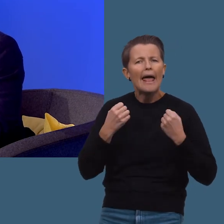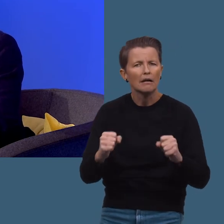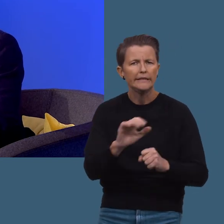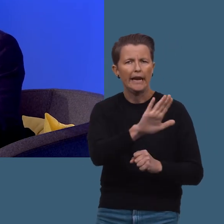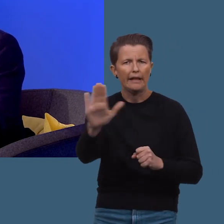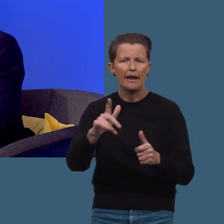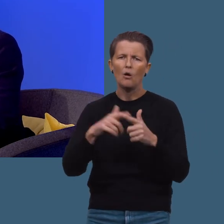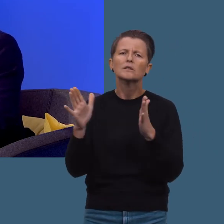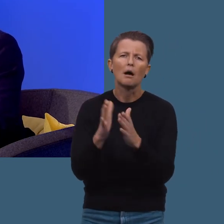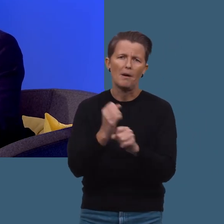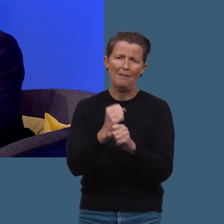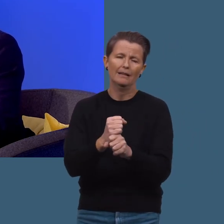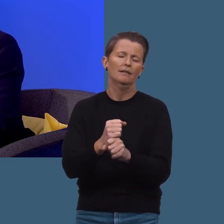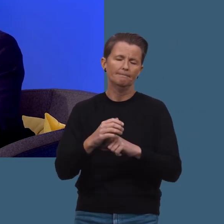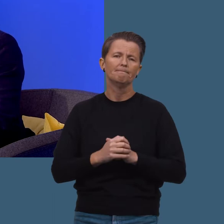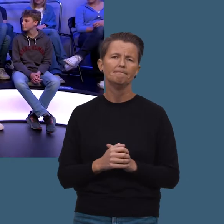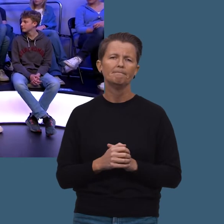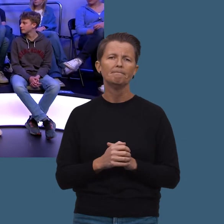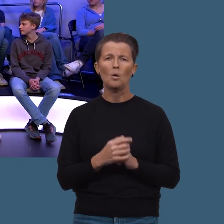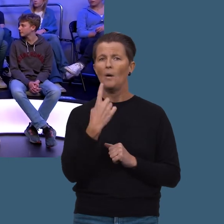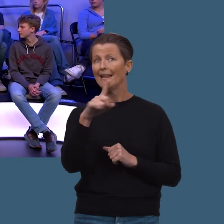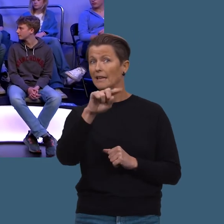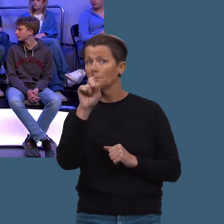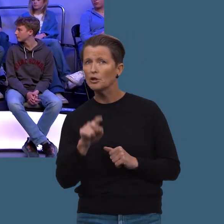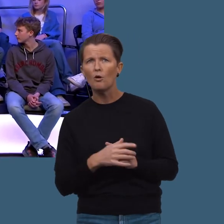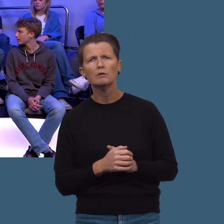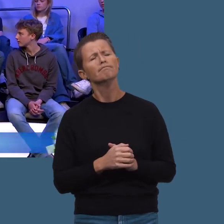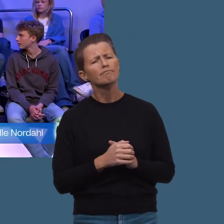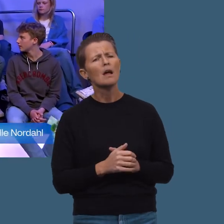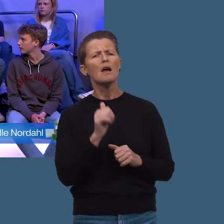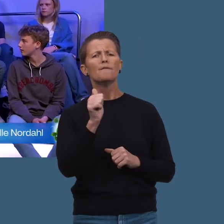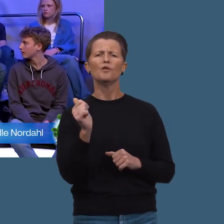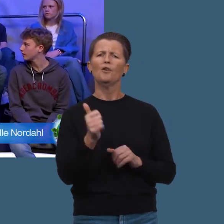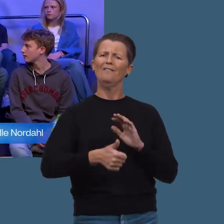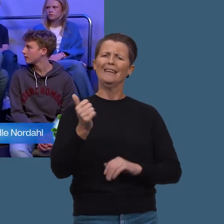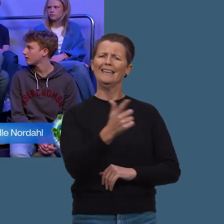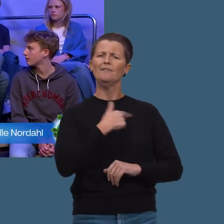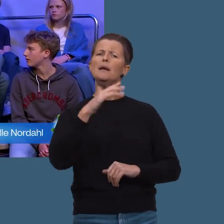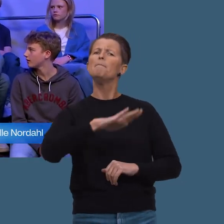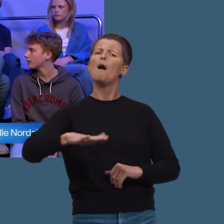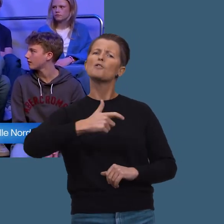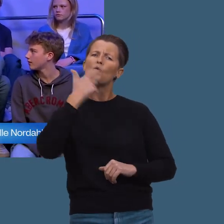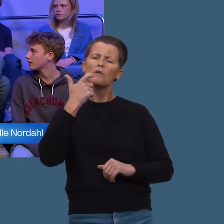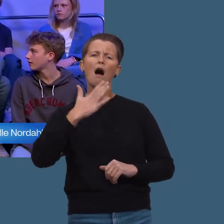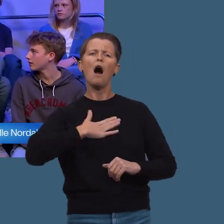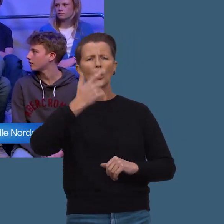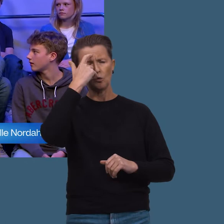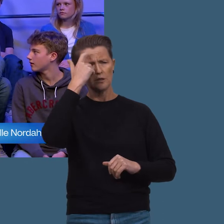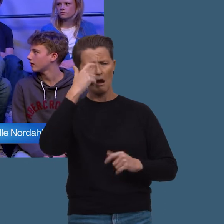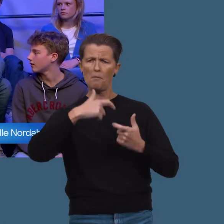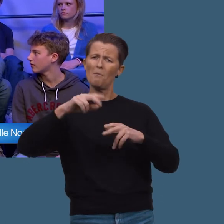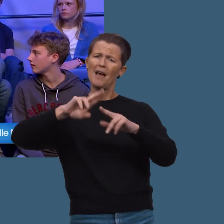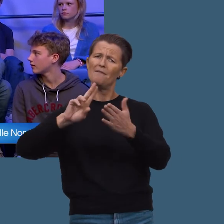engasjere seg og samarbeide. Så var det et spørsmål til. Hvorfor er det viktig at vi som er barn og unge har